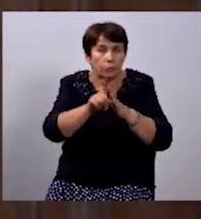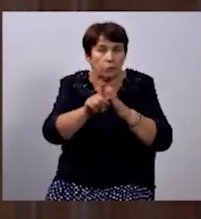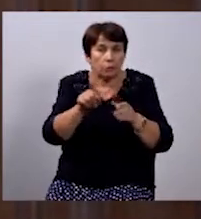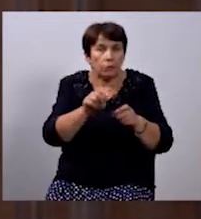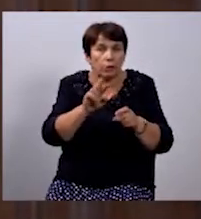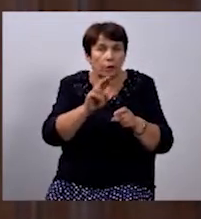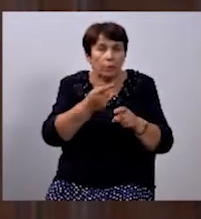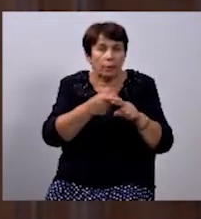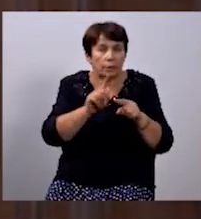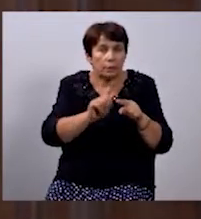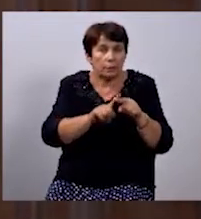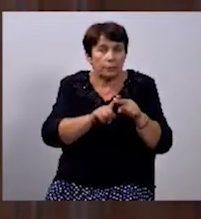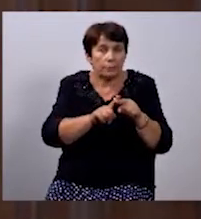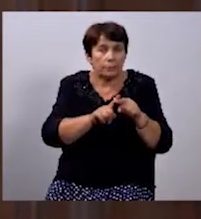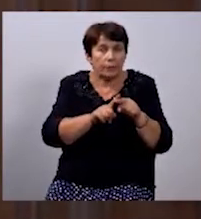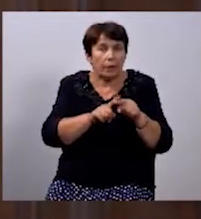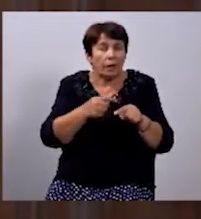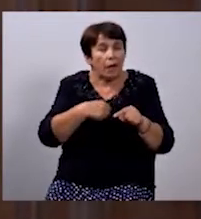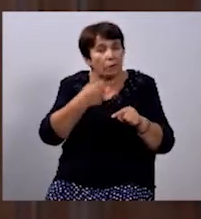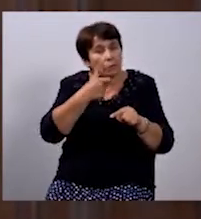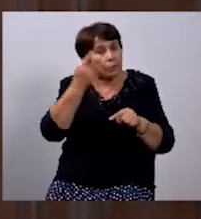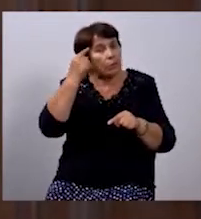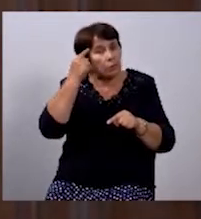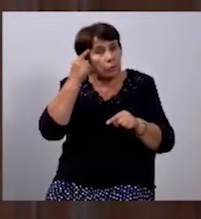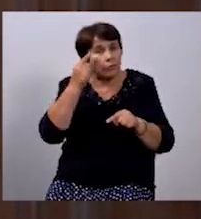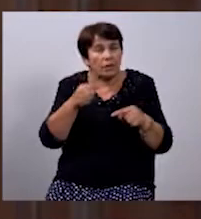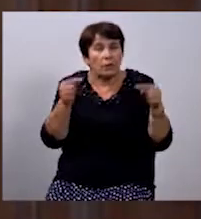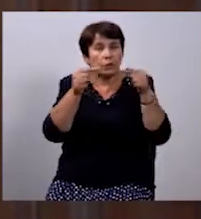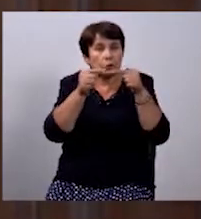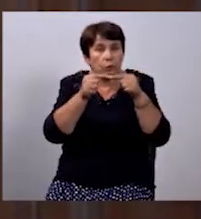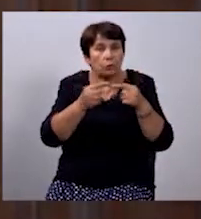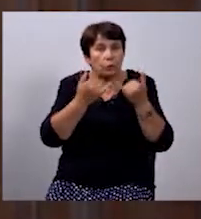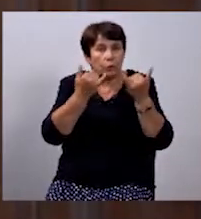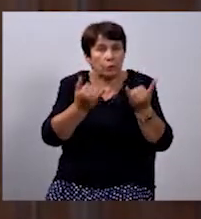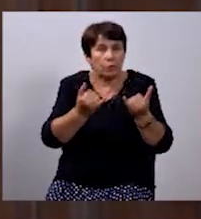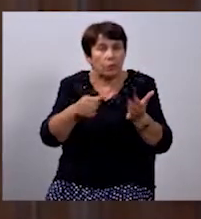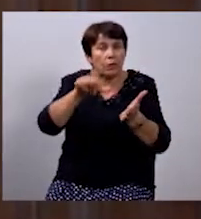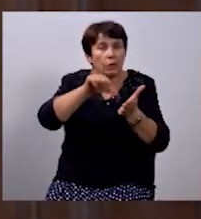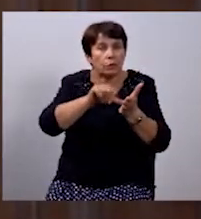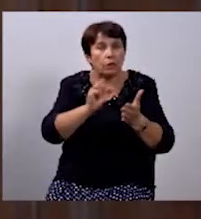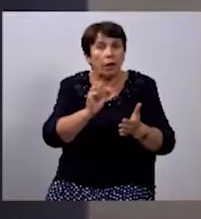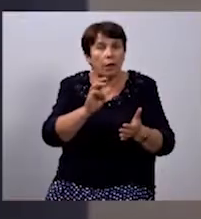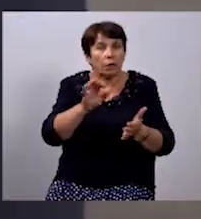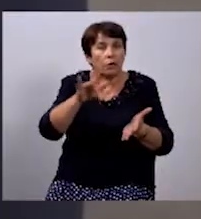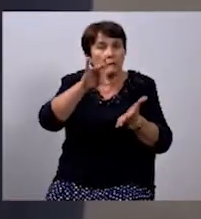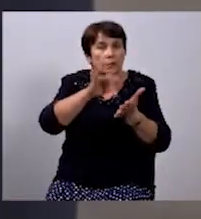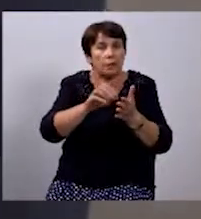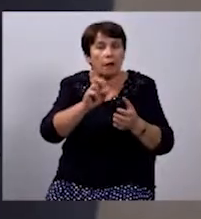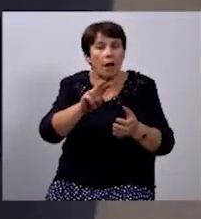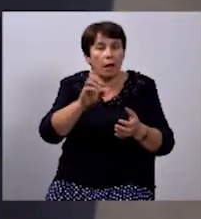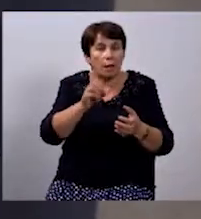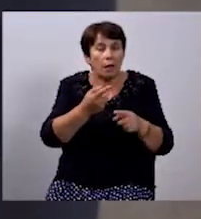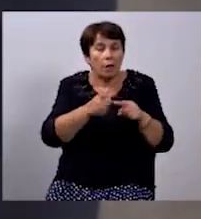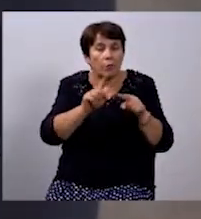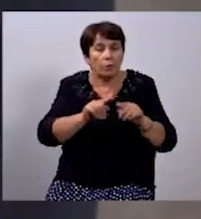я собі так думав, що це буде суто для учасників АТО-центра. Але в